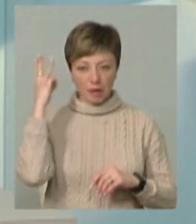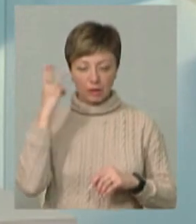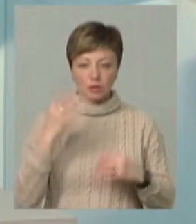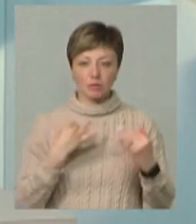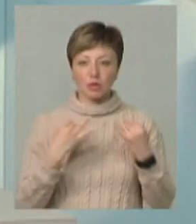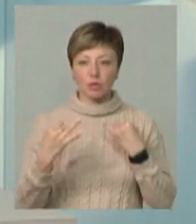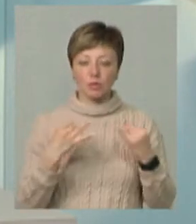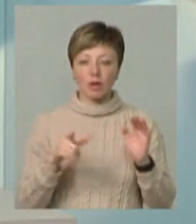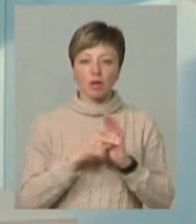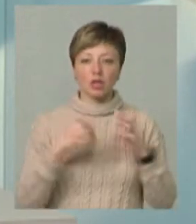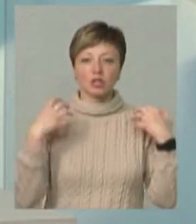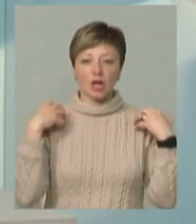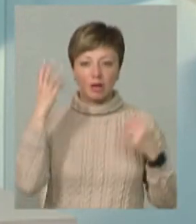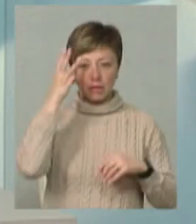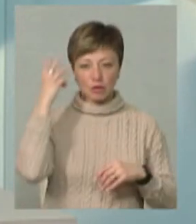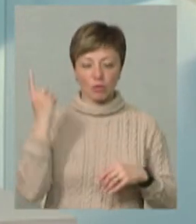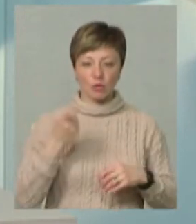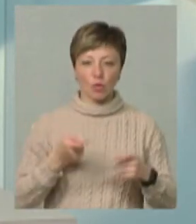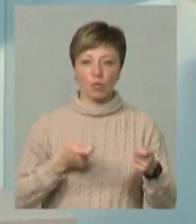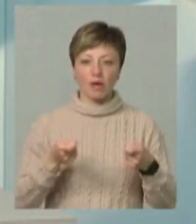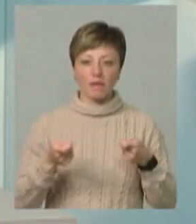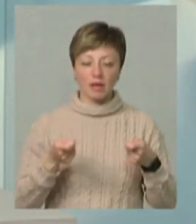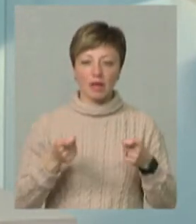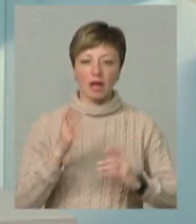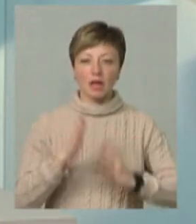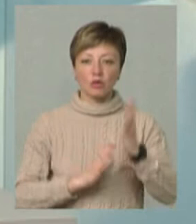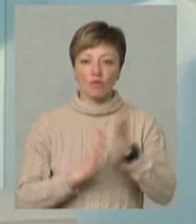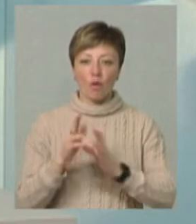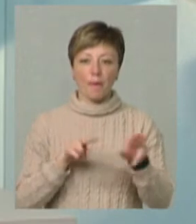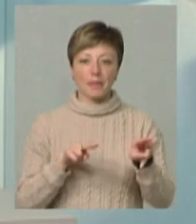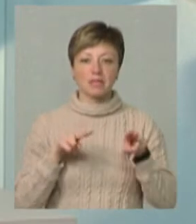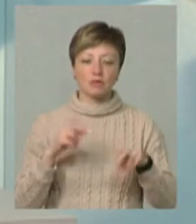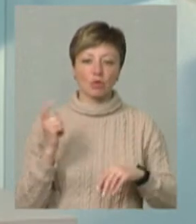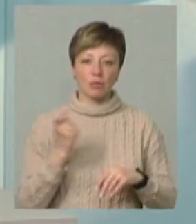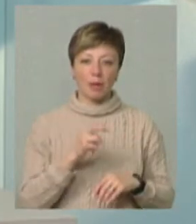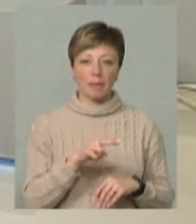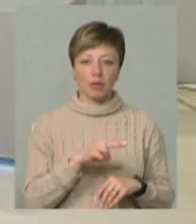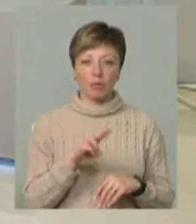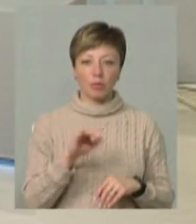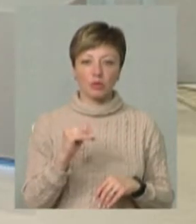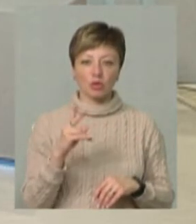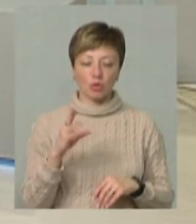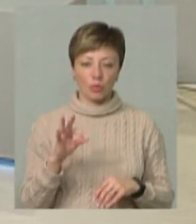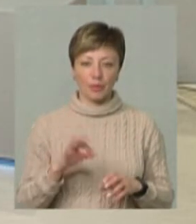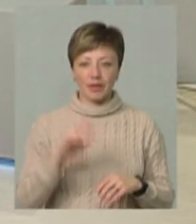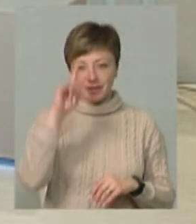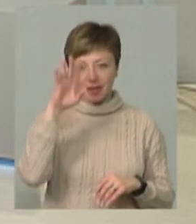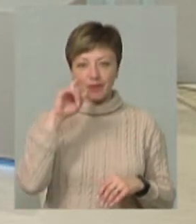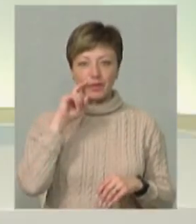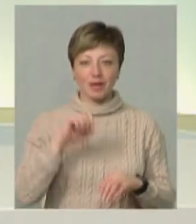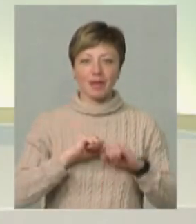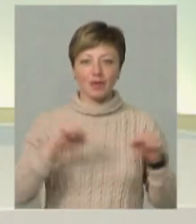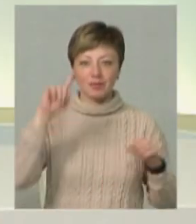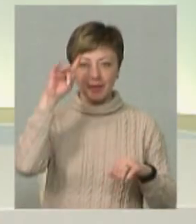спілкуємось із начальником Хмельницького обласного управління лісового та мисливського господарства Петром Пешком. Слава Україні!